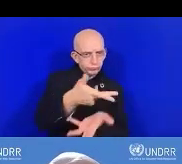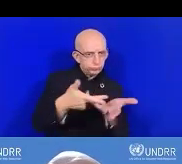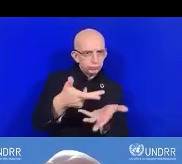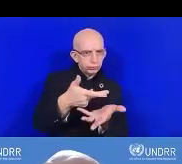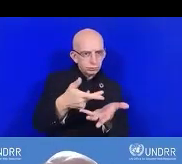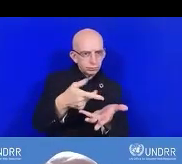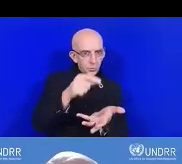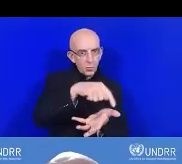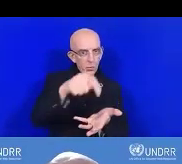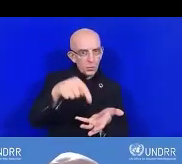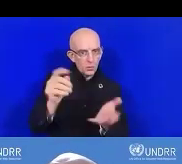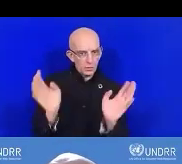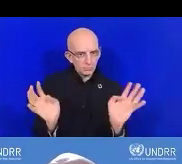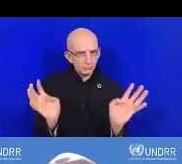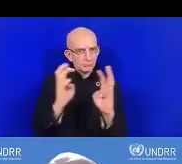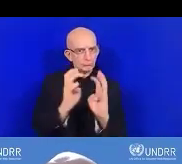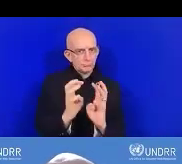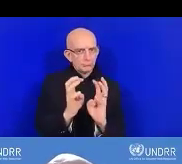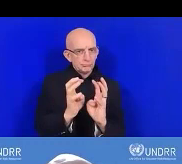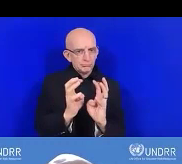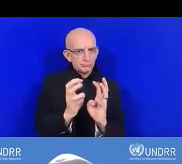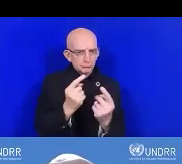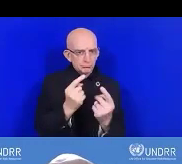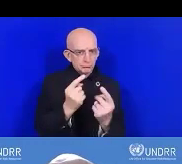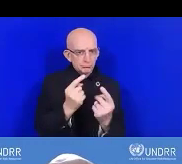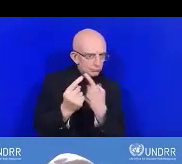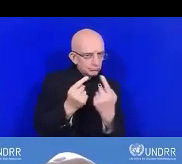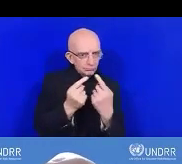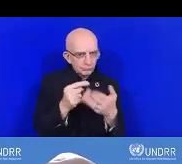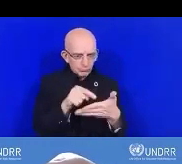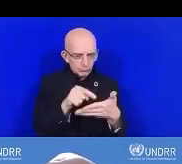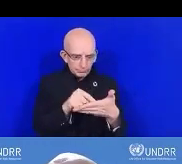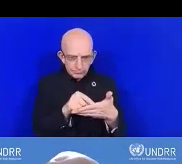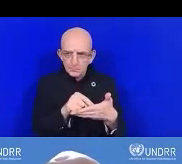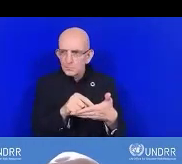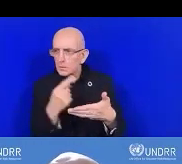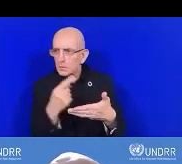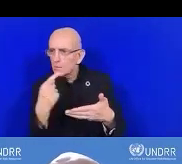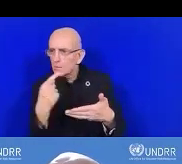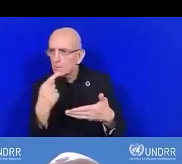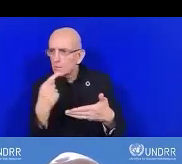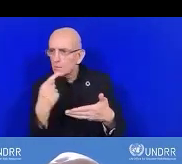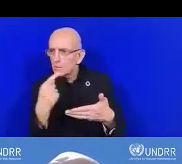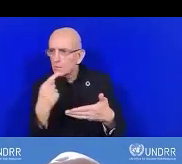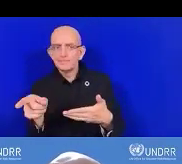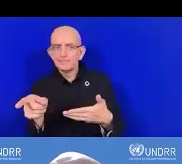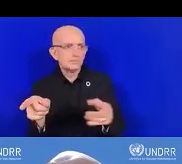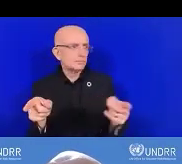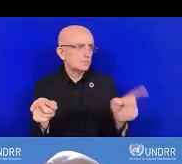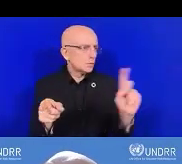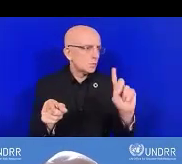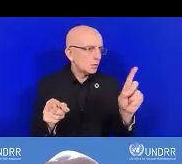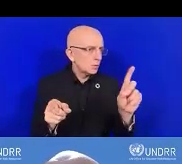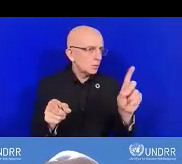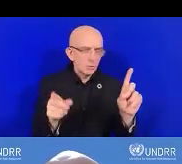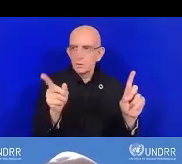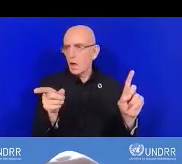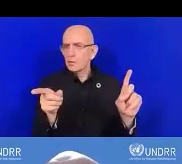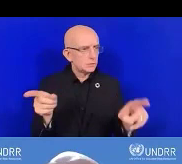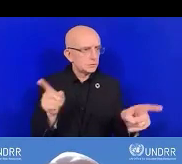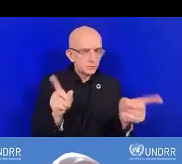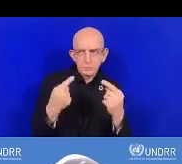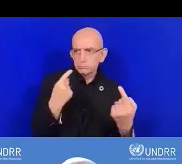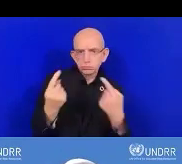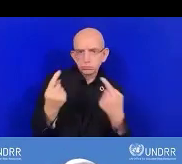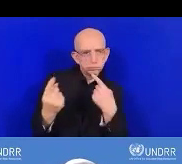seront différents, les notes seront différents. La note va te dire là où il y a un écart